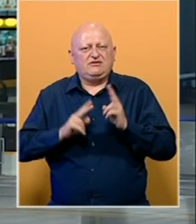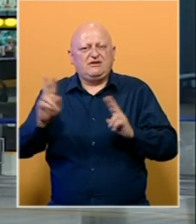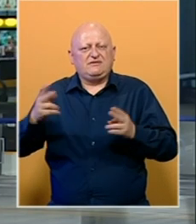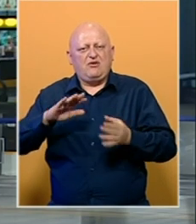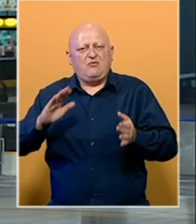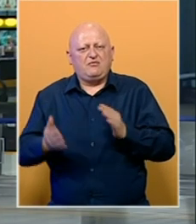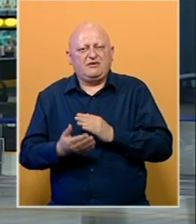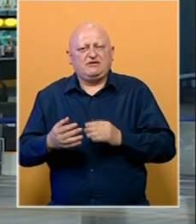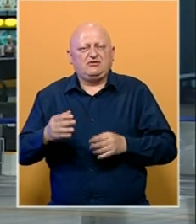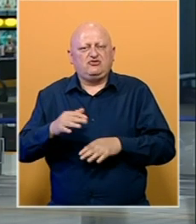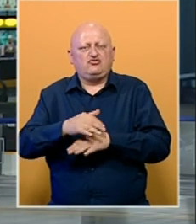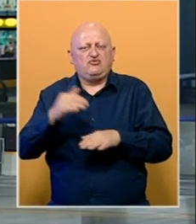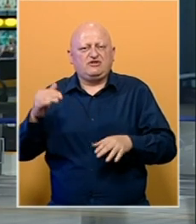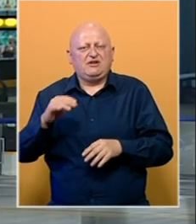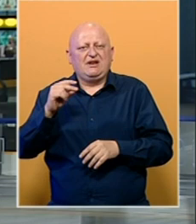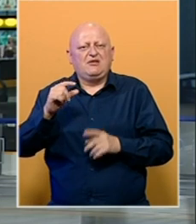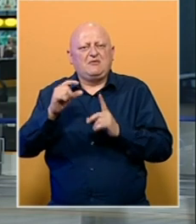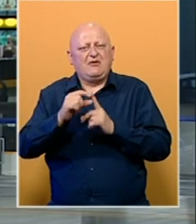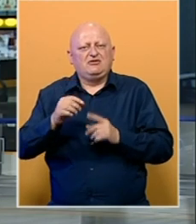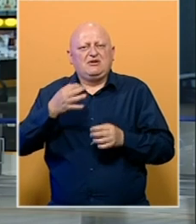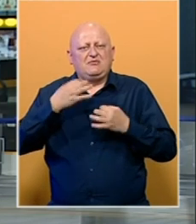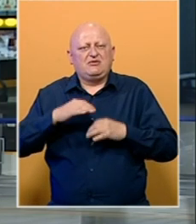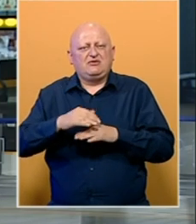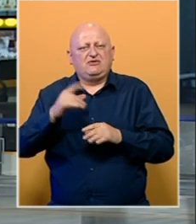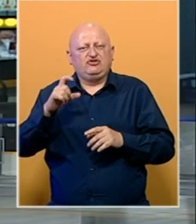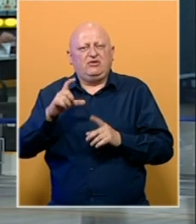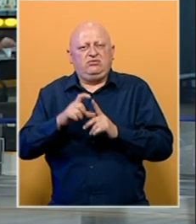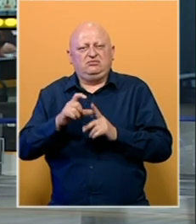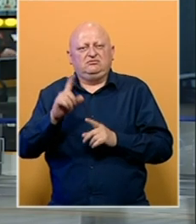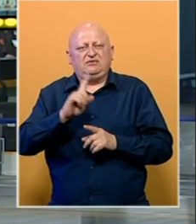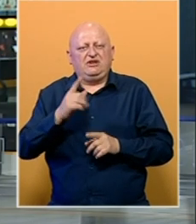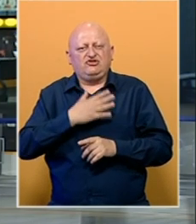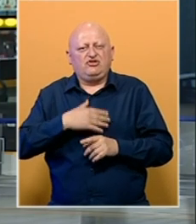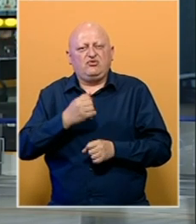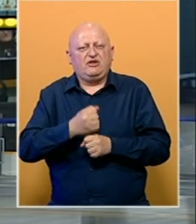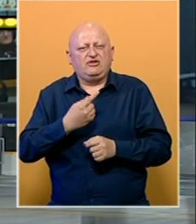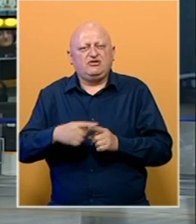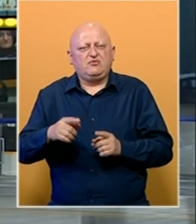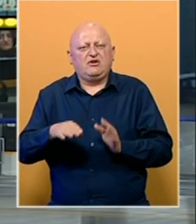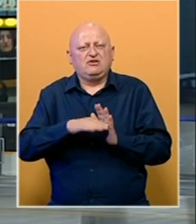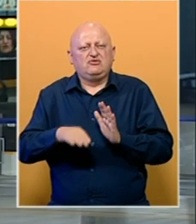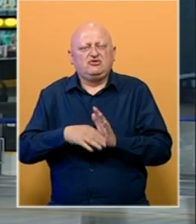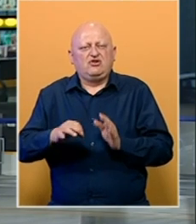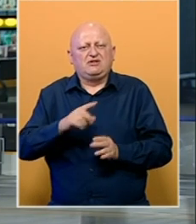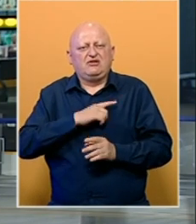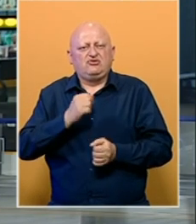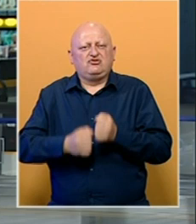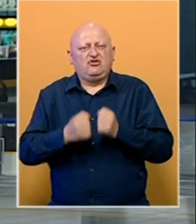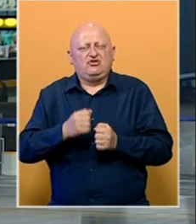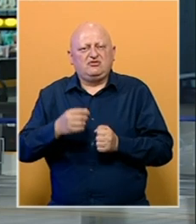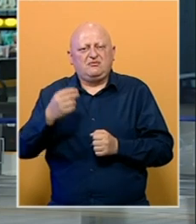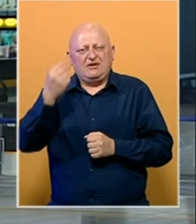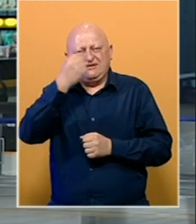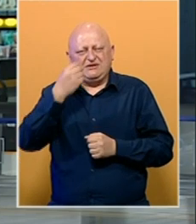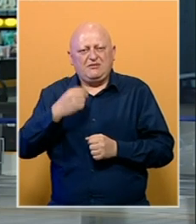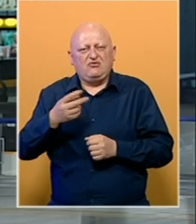Sjednicu je sazvao pod predsjednik Skupštine Radomir Pavlović. Predsjednik Skupštine Čamil Duraković nije to želio uraditi zbog rezolucije o stradanju i